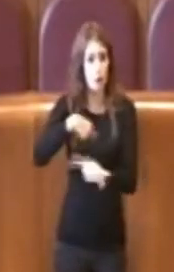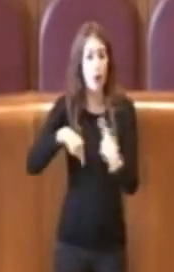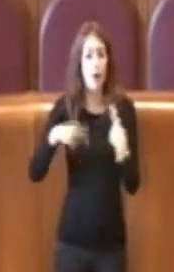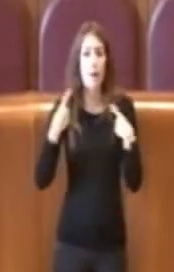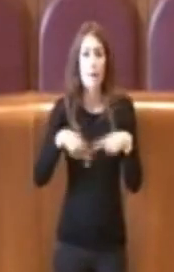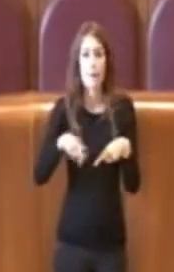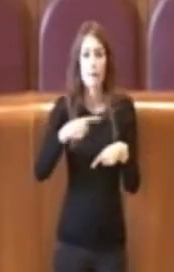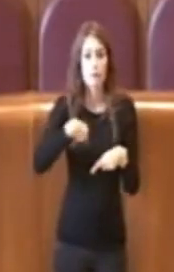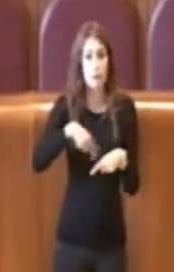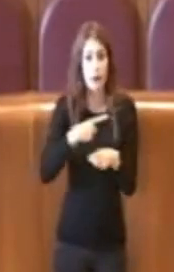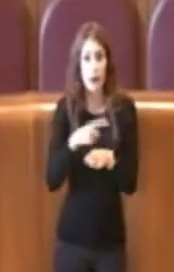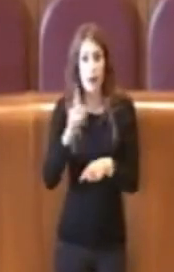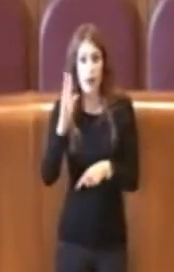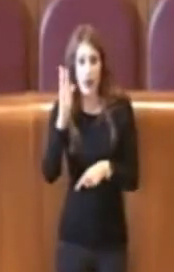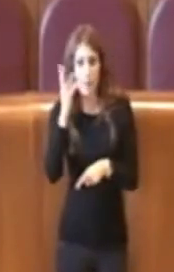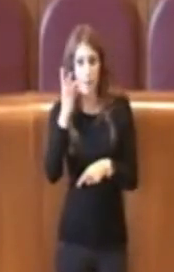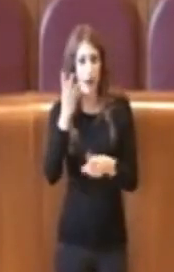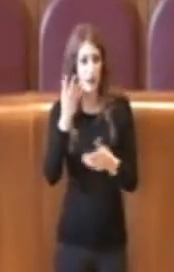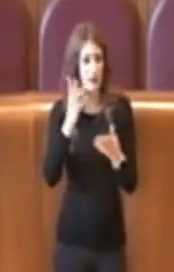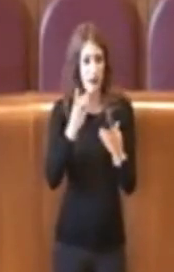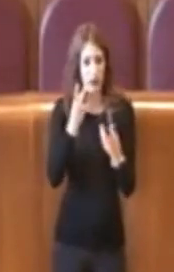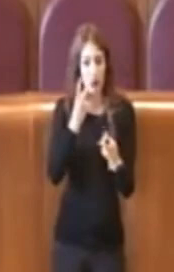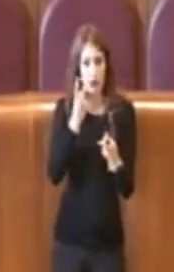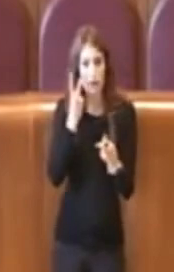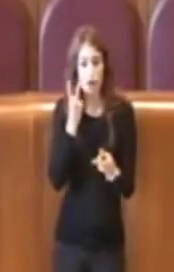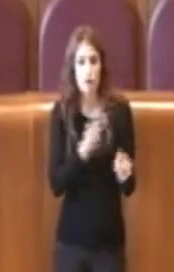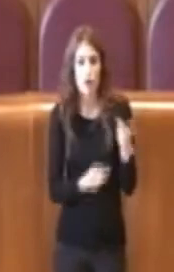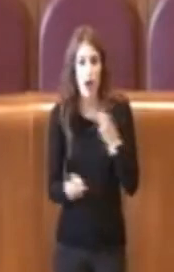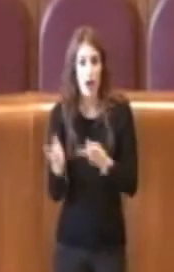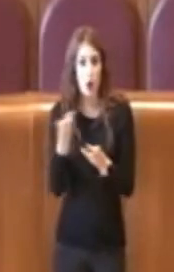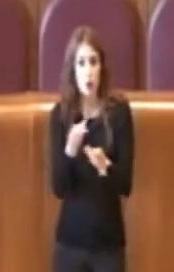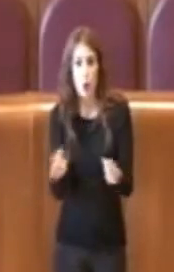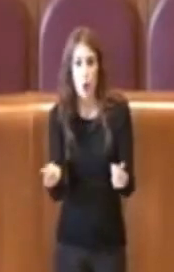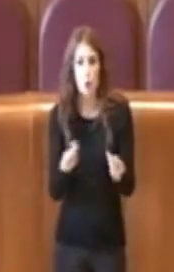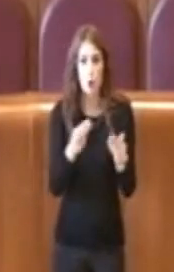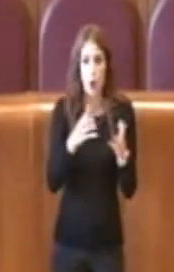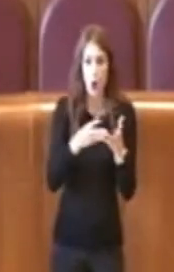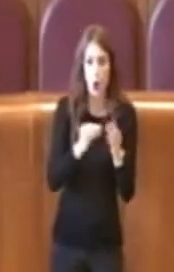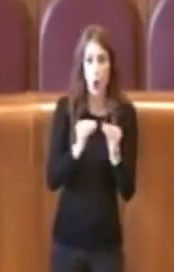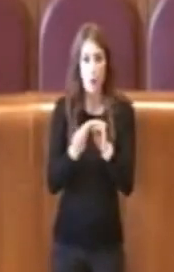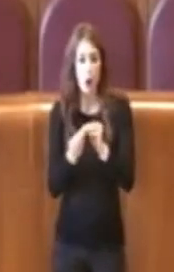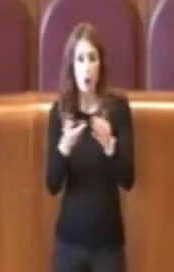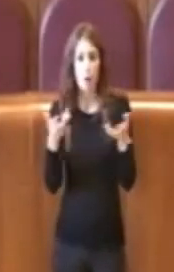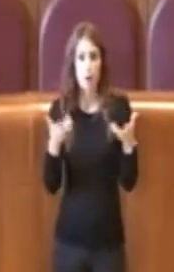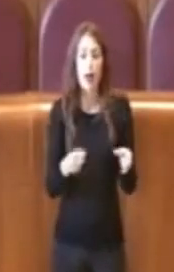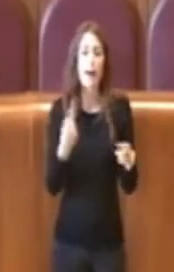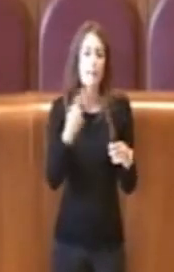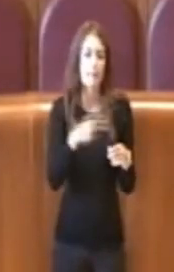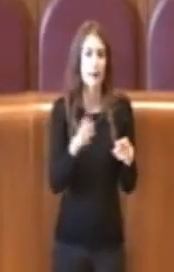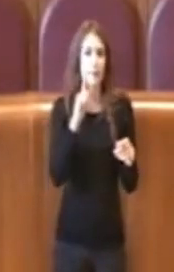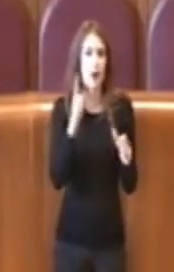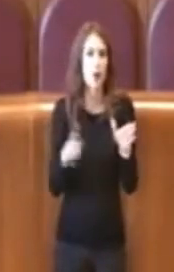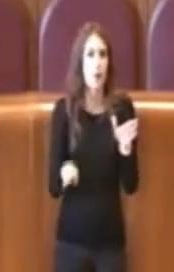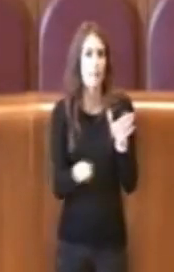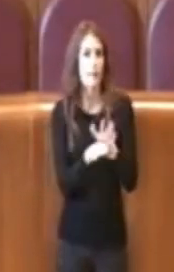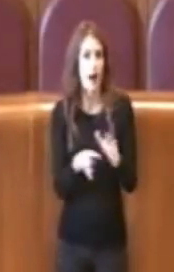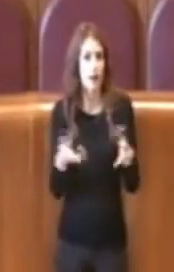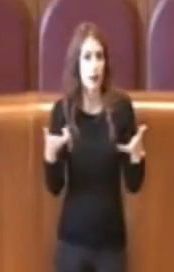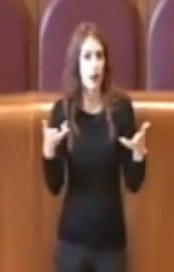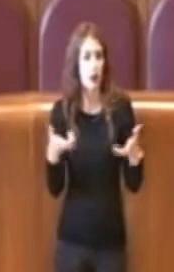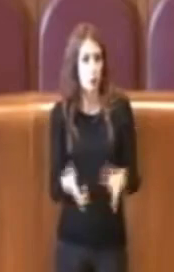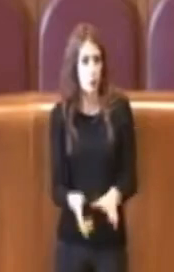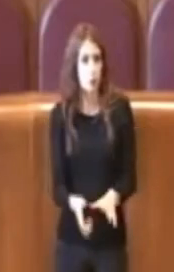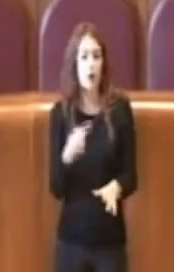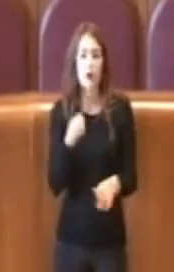impazzire per cercare soluzioni. Invece è importante secondo me partire dalla riduzione, io su questo sono stata